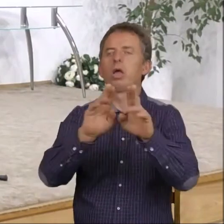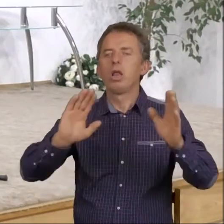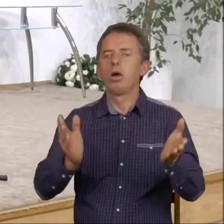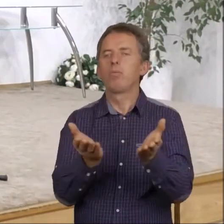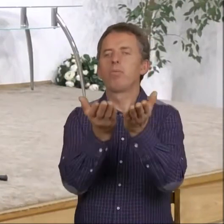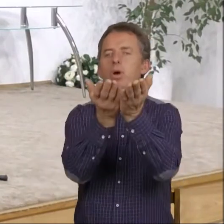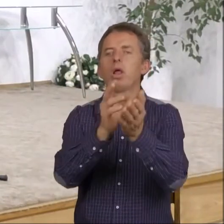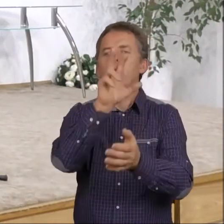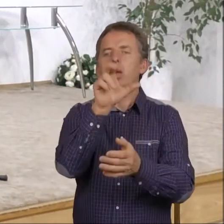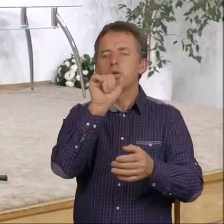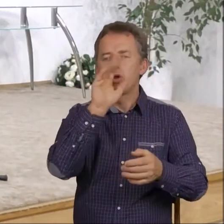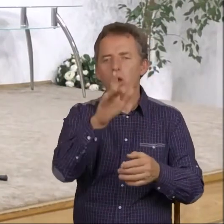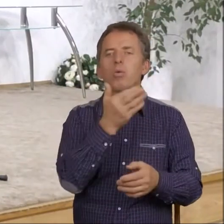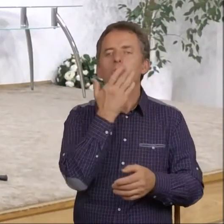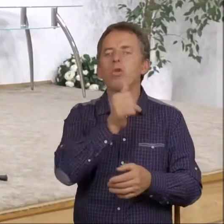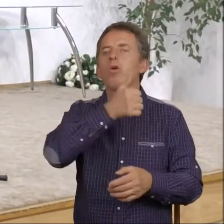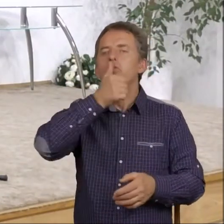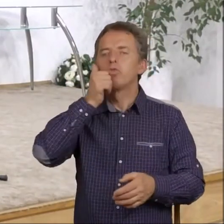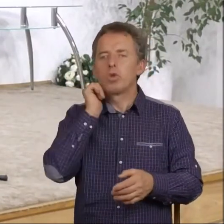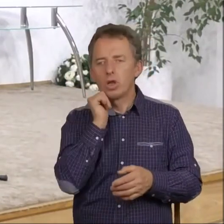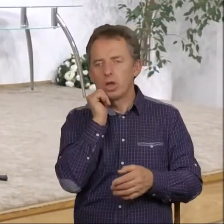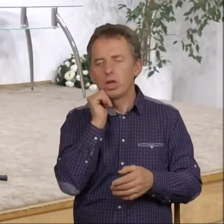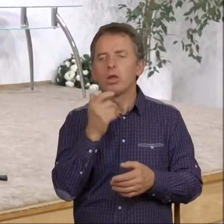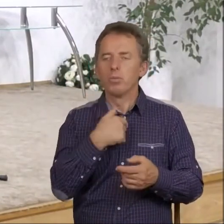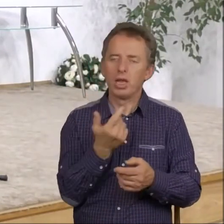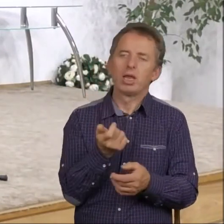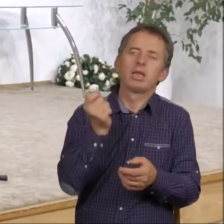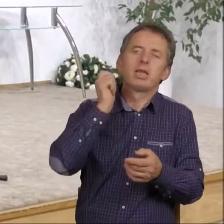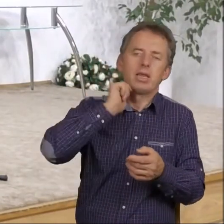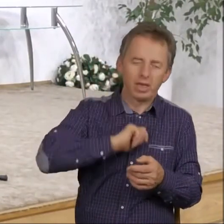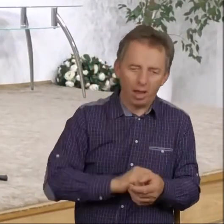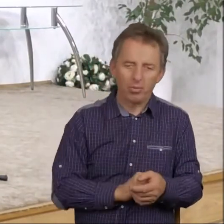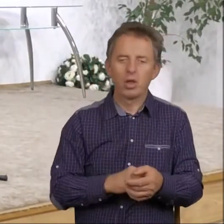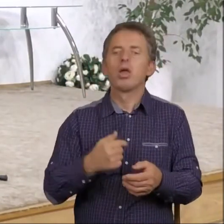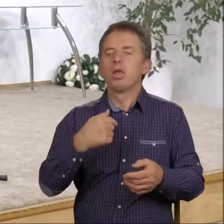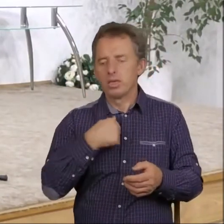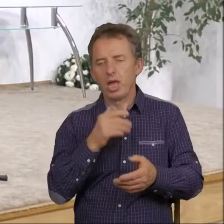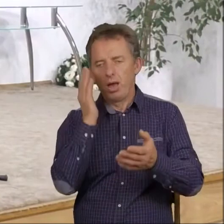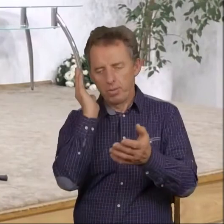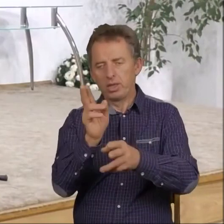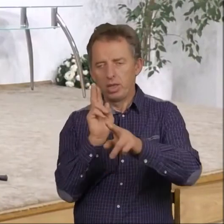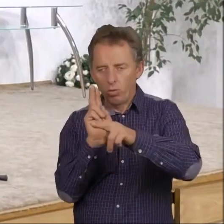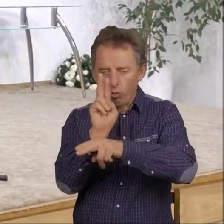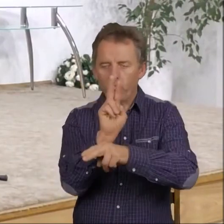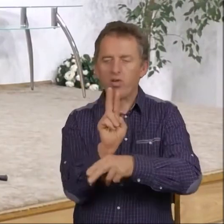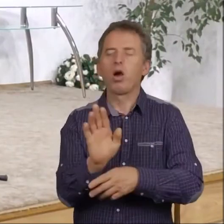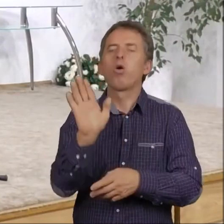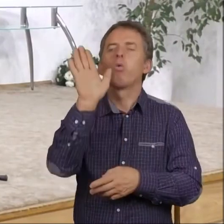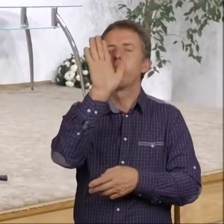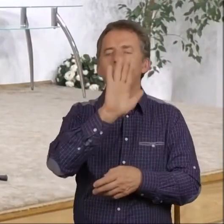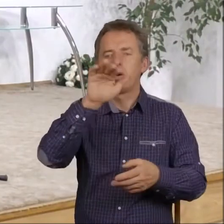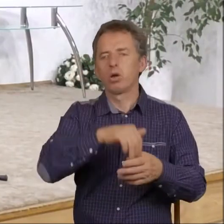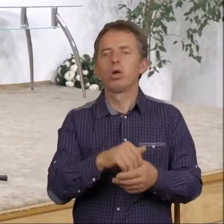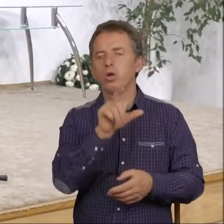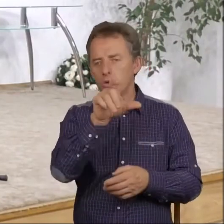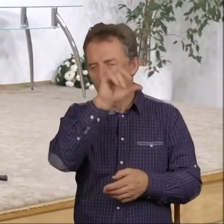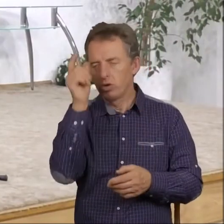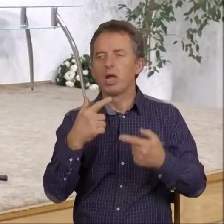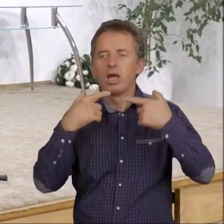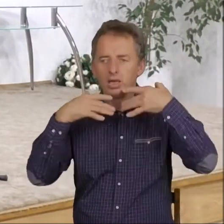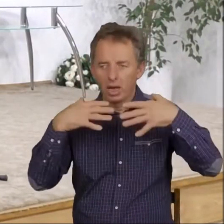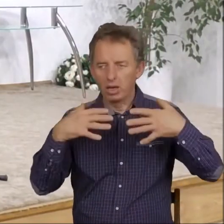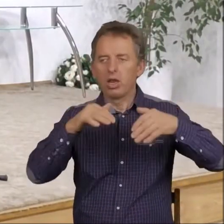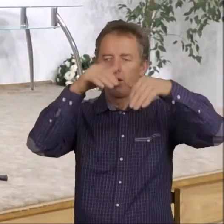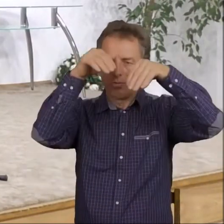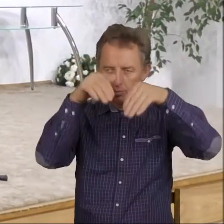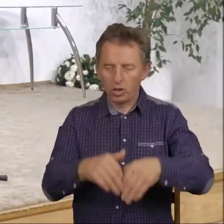tak jak w Hiopiach mówiliśmy wczoraj, choćby mnie i zabił, ale w nim ufał będę. I ci ludzie z radością będą